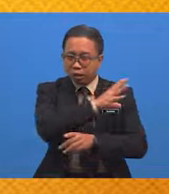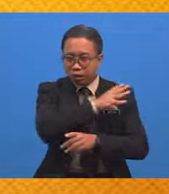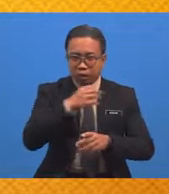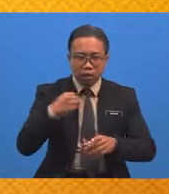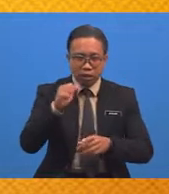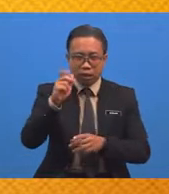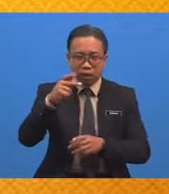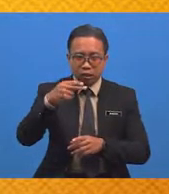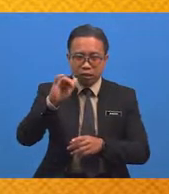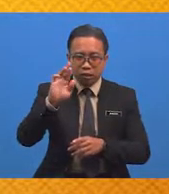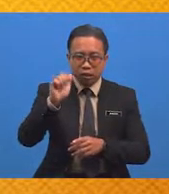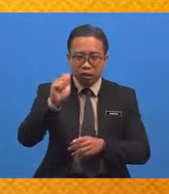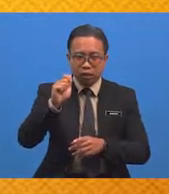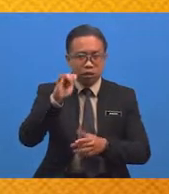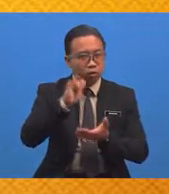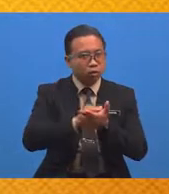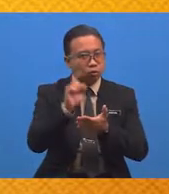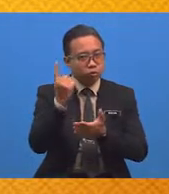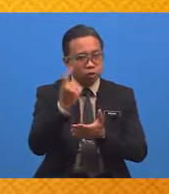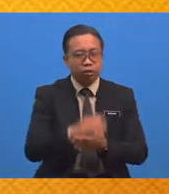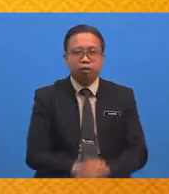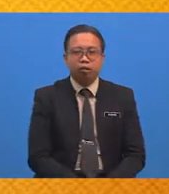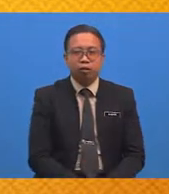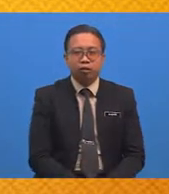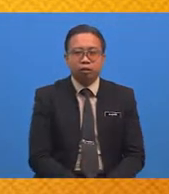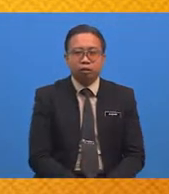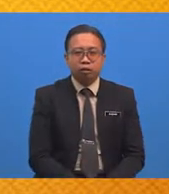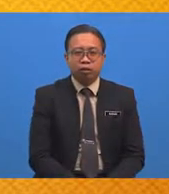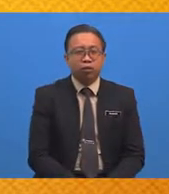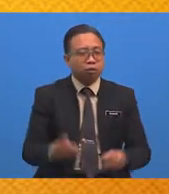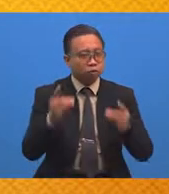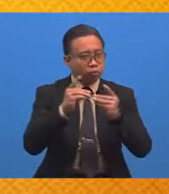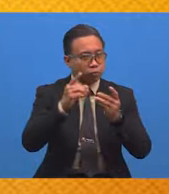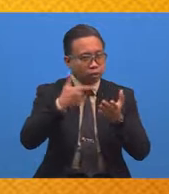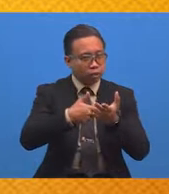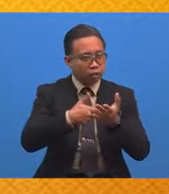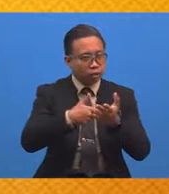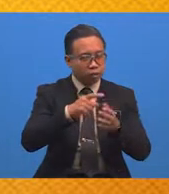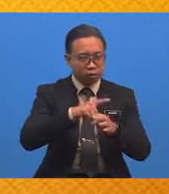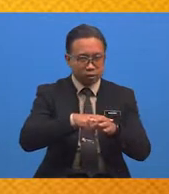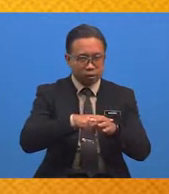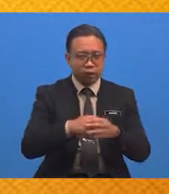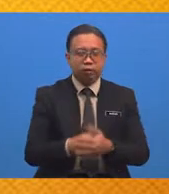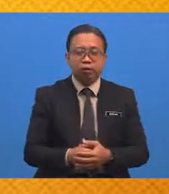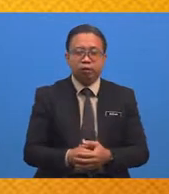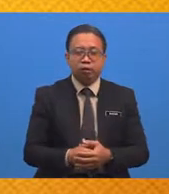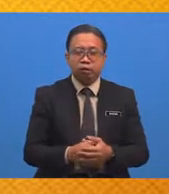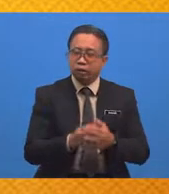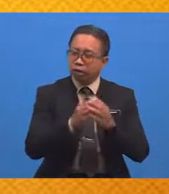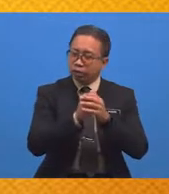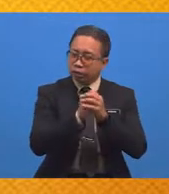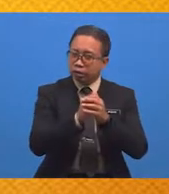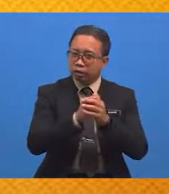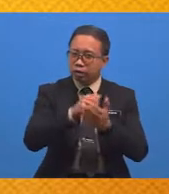Sekian Sahaja Untuk Hari Ini Insya Allah Bertemu Lagi Pada Masa Akan Datang Tahniah